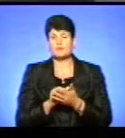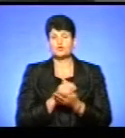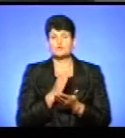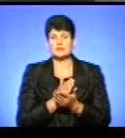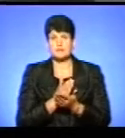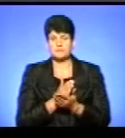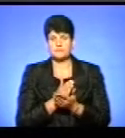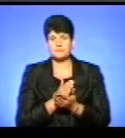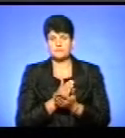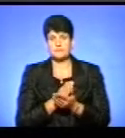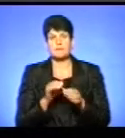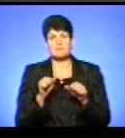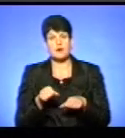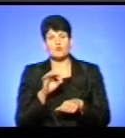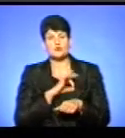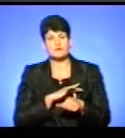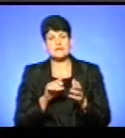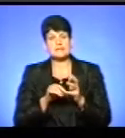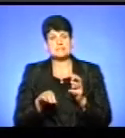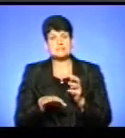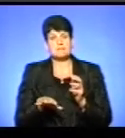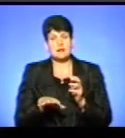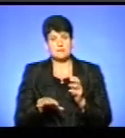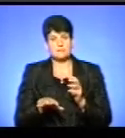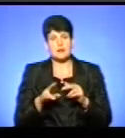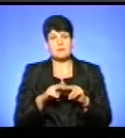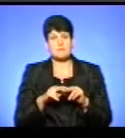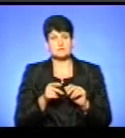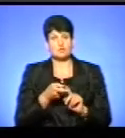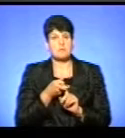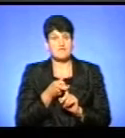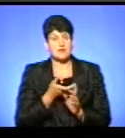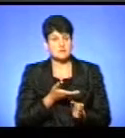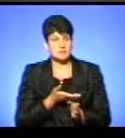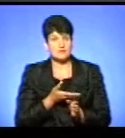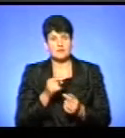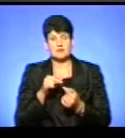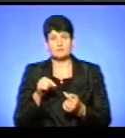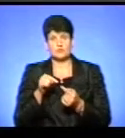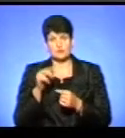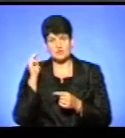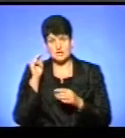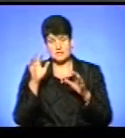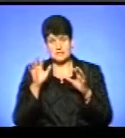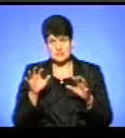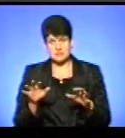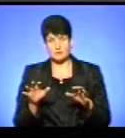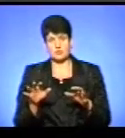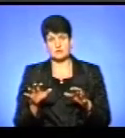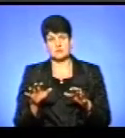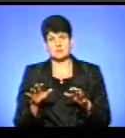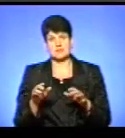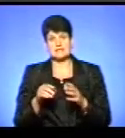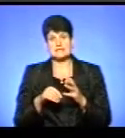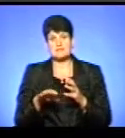право користування земельною ділянкою і паспорт прив'язки. Відповідно, вибачає законність відділу земельних ресурсів Тернопільської